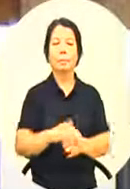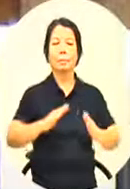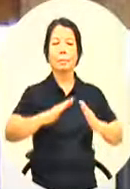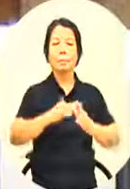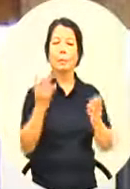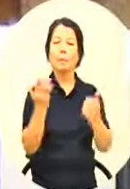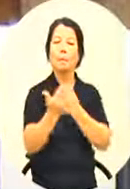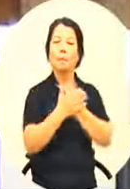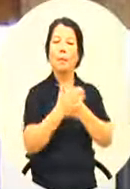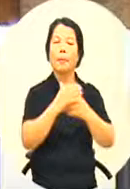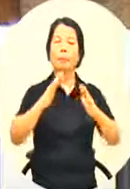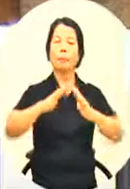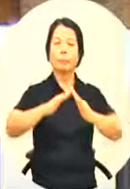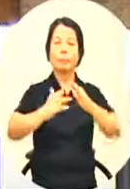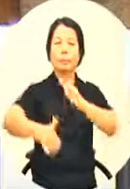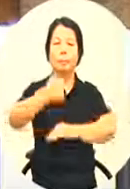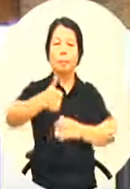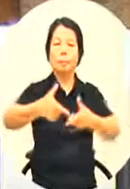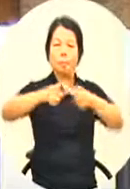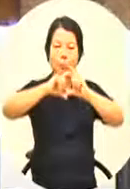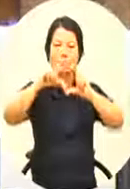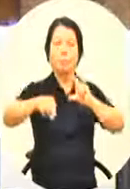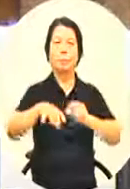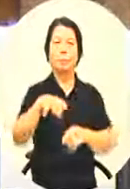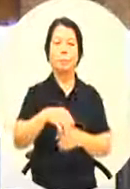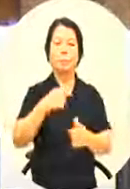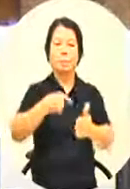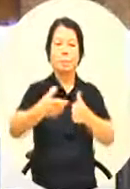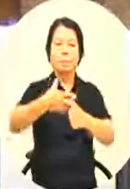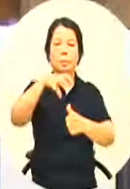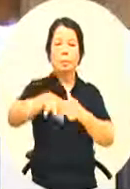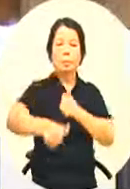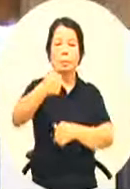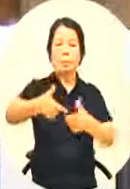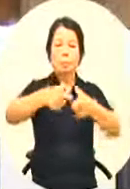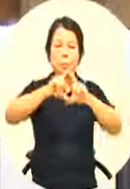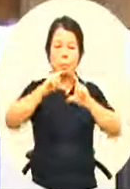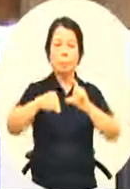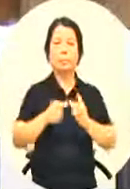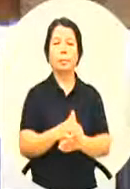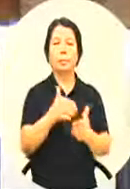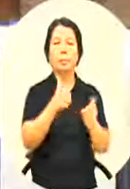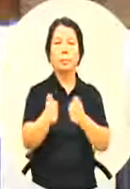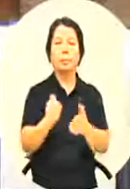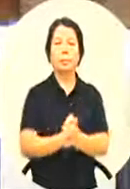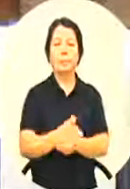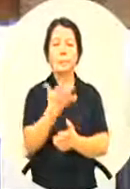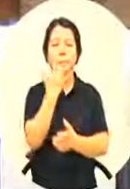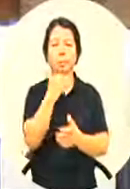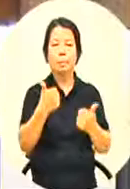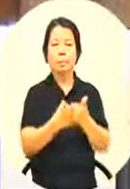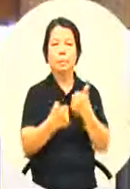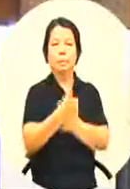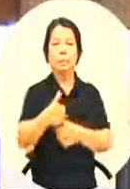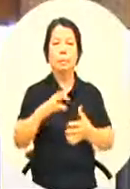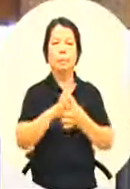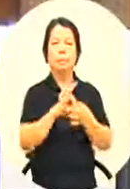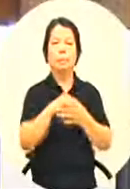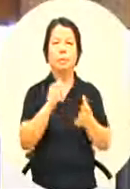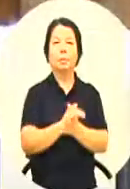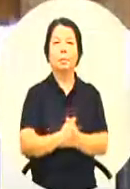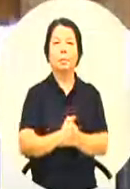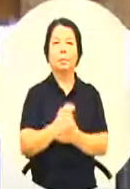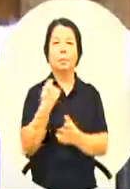是新南向政策好,来,教育局长,请好,谢谢严议员,关心我们的新南向